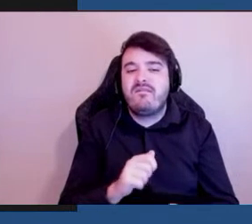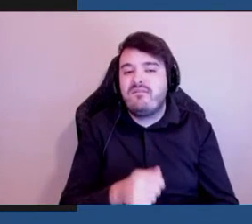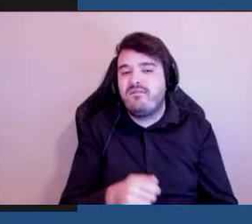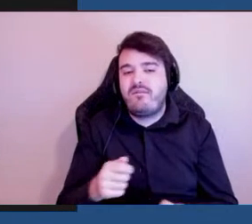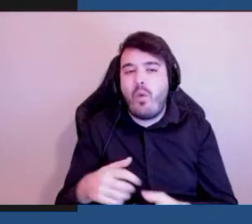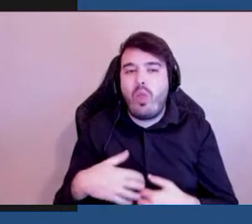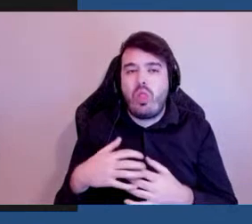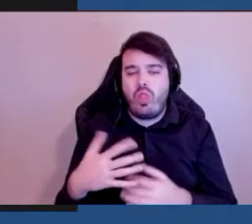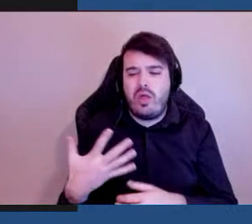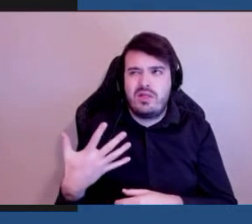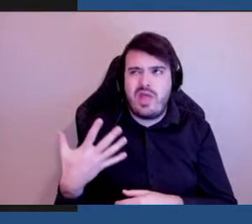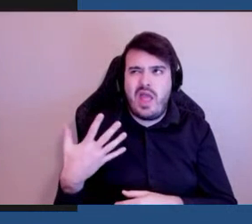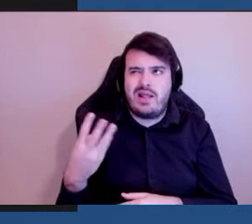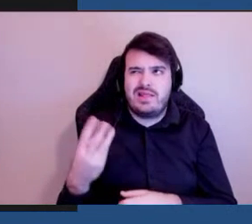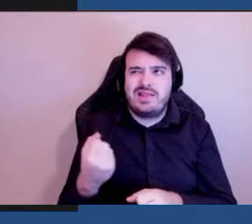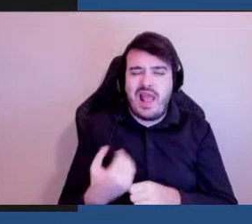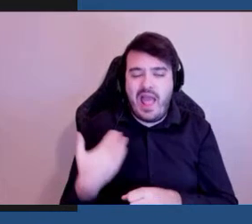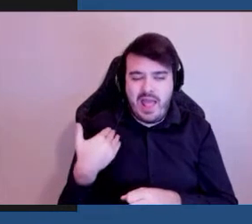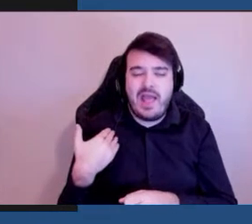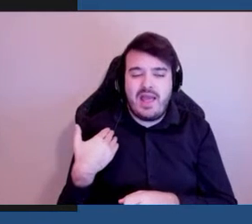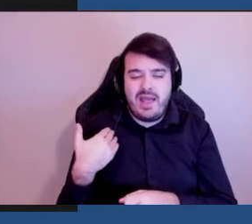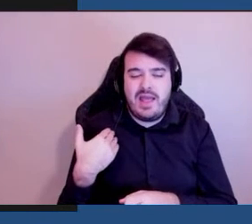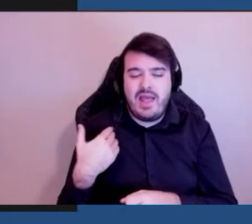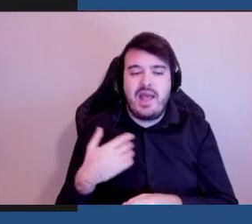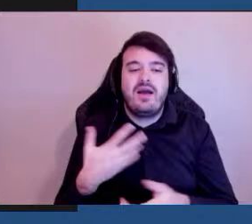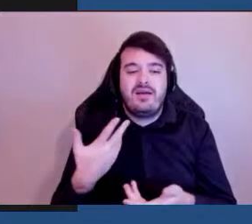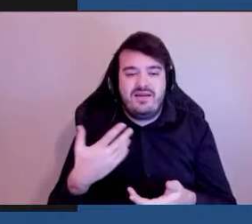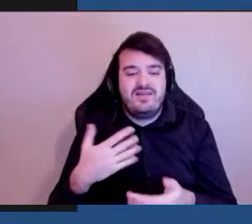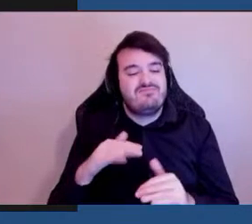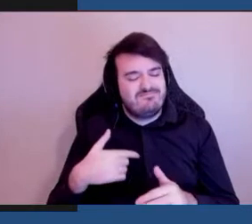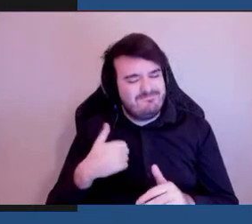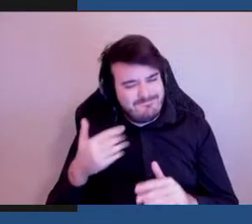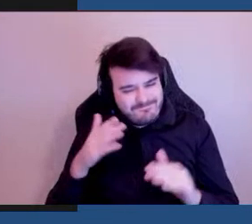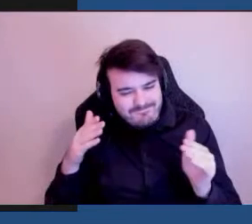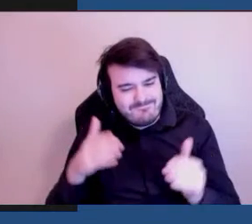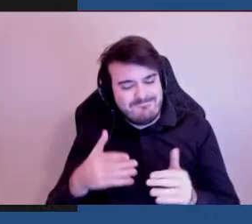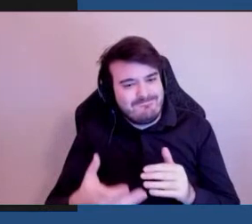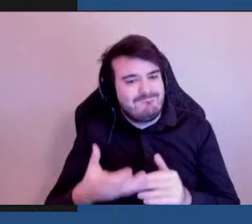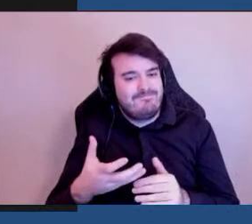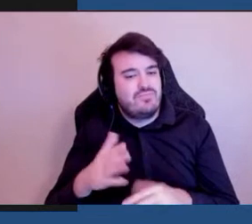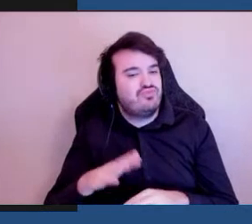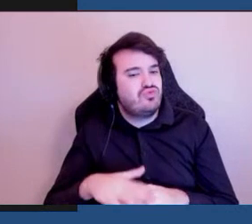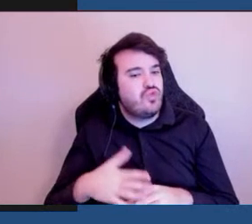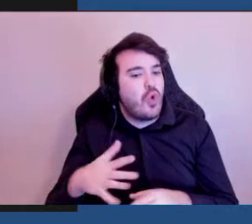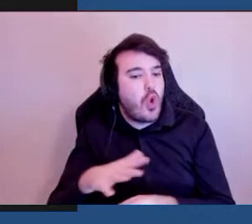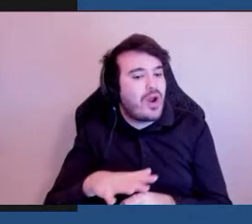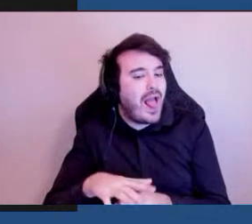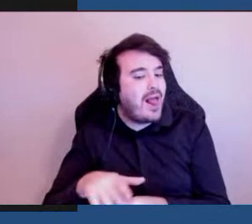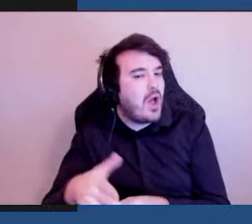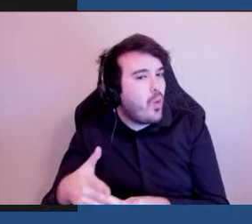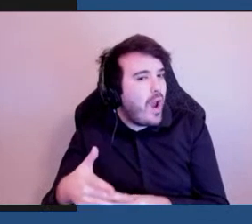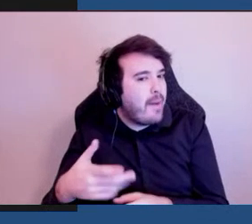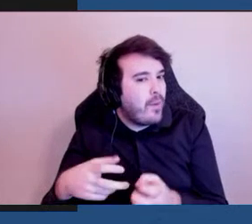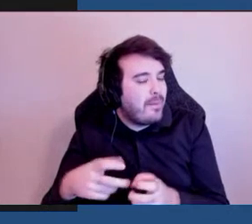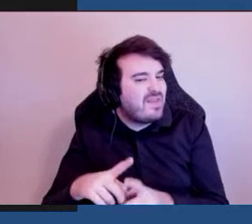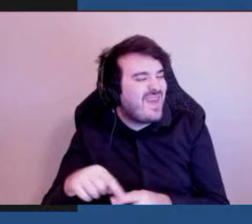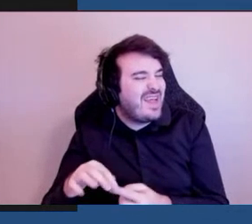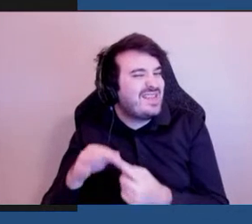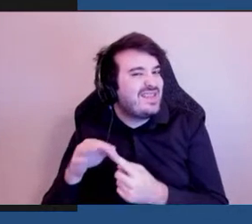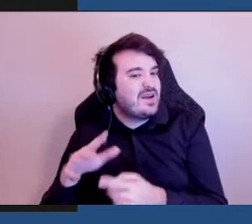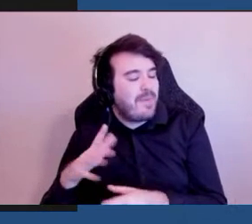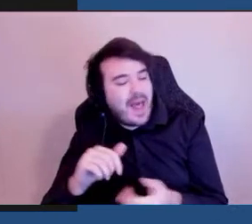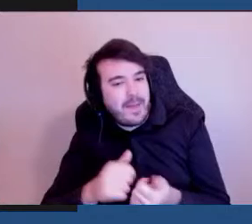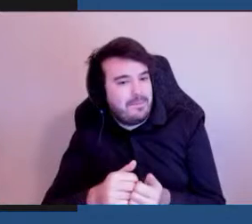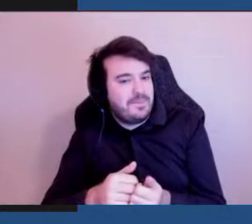cinq à six ans et on met l'accent sur les questions locales vraiment des questions des